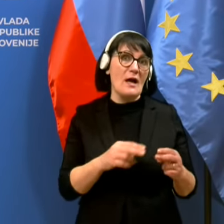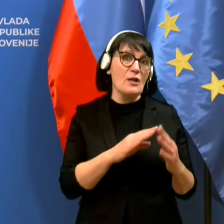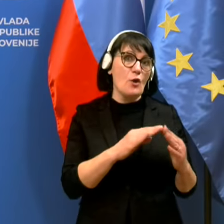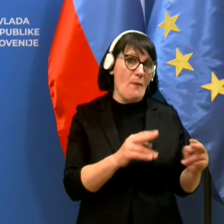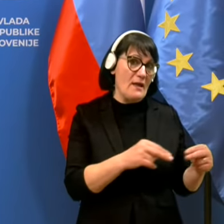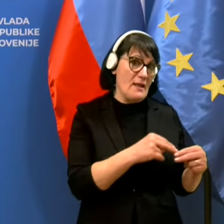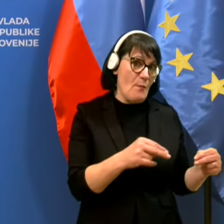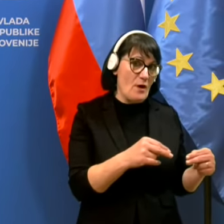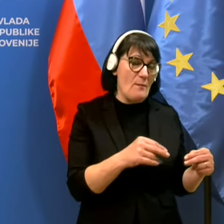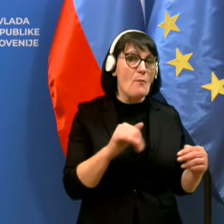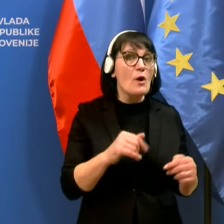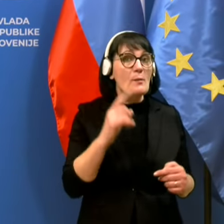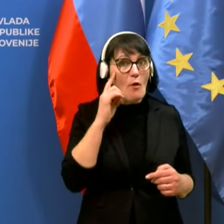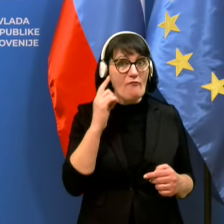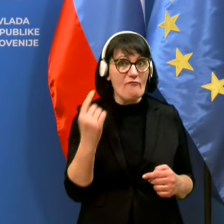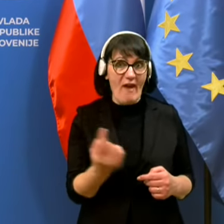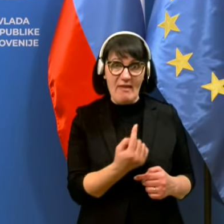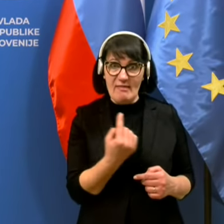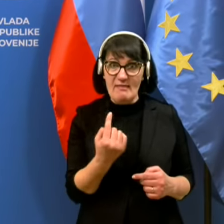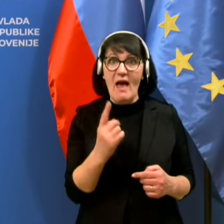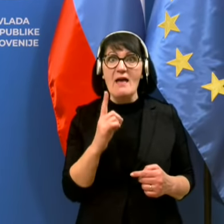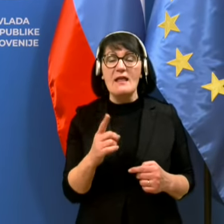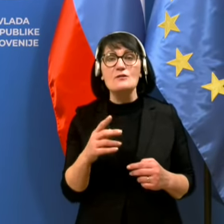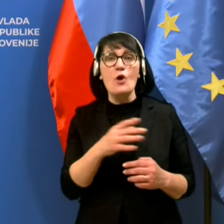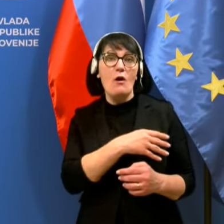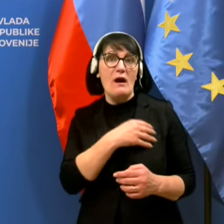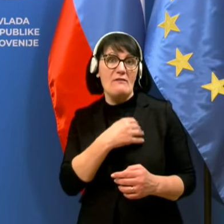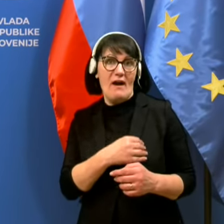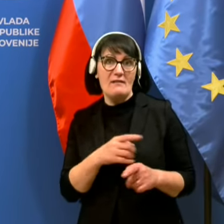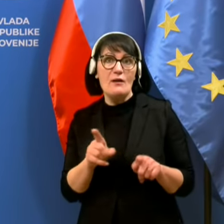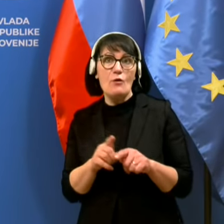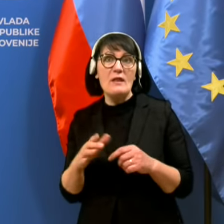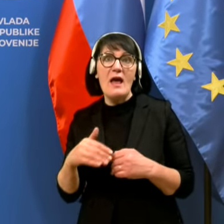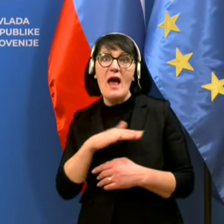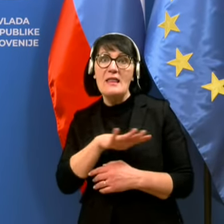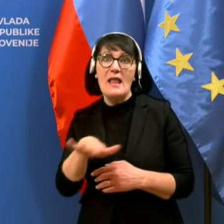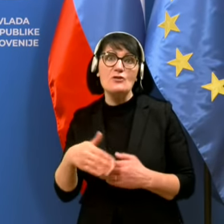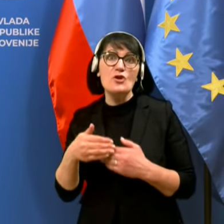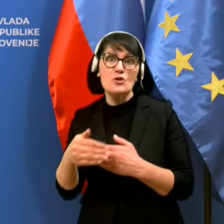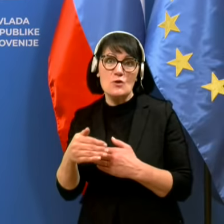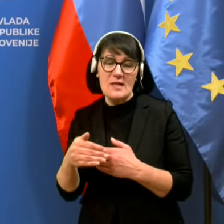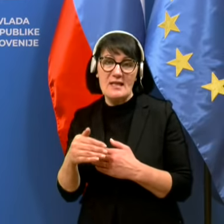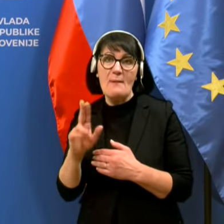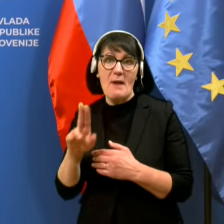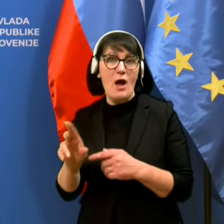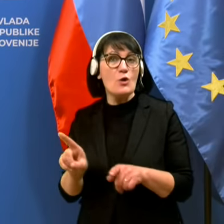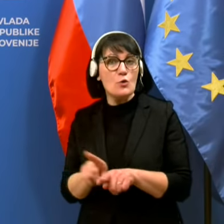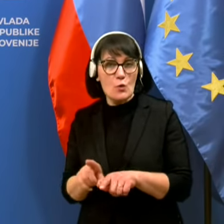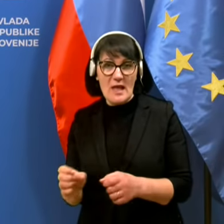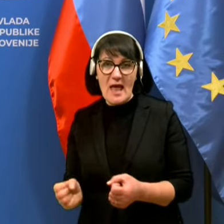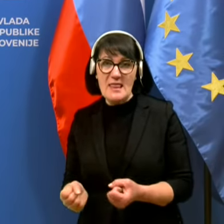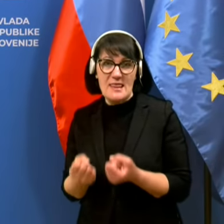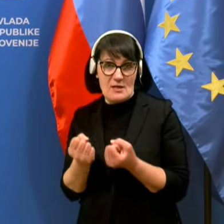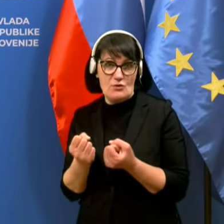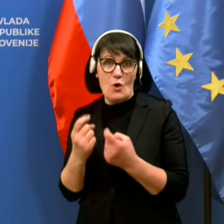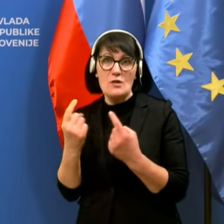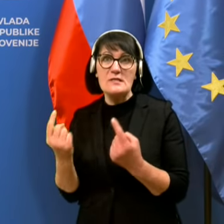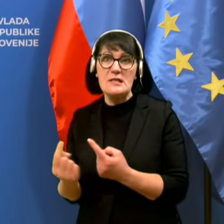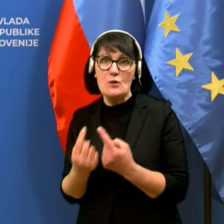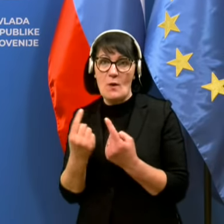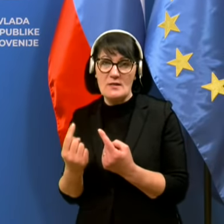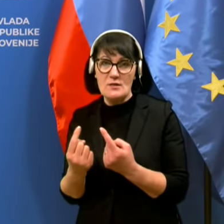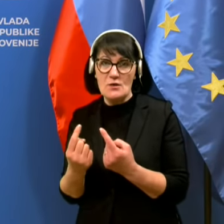Torej, vedeti moramo, da so Hrvatije kot naši sosedje tudi, soočeni s težko situacijo zabeljeno še